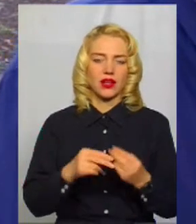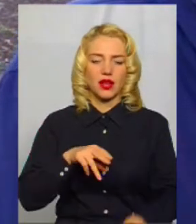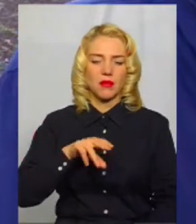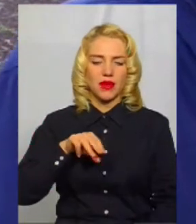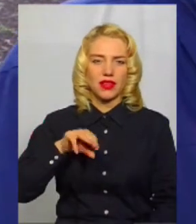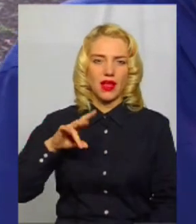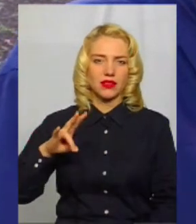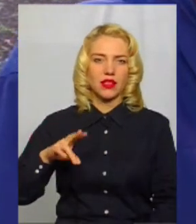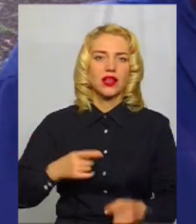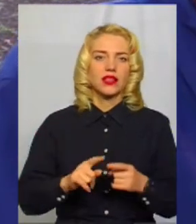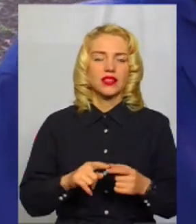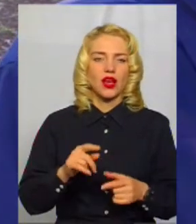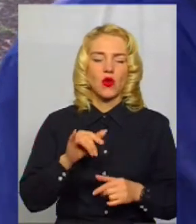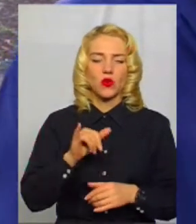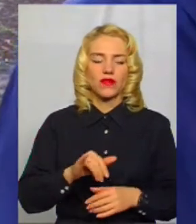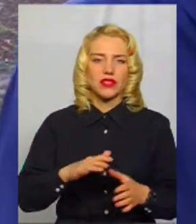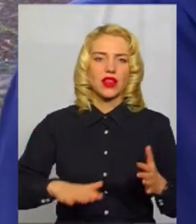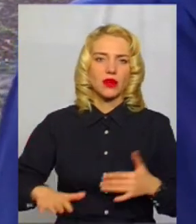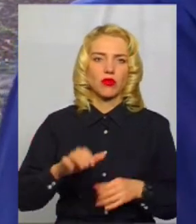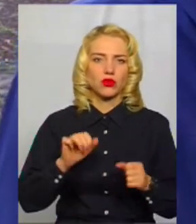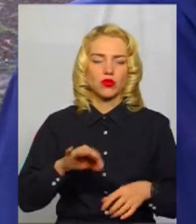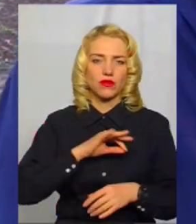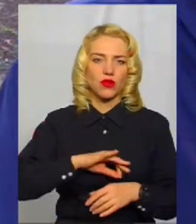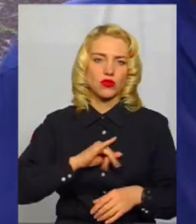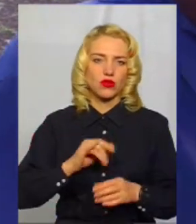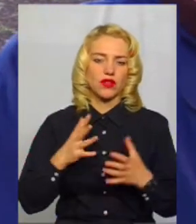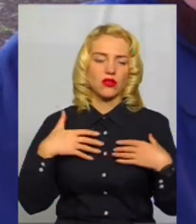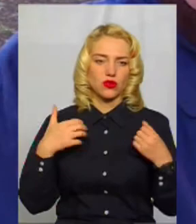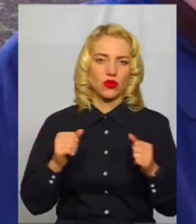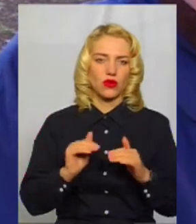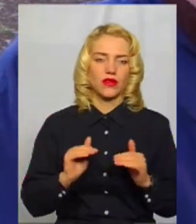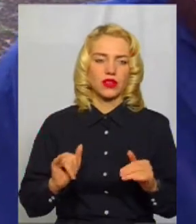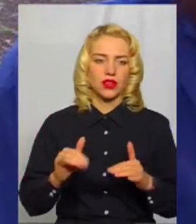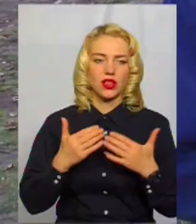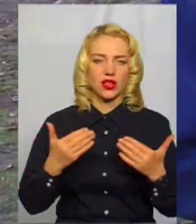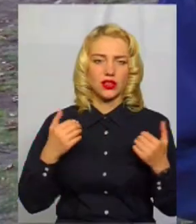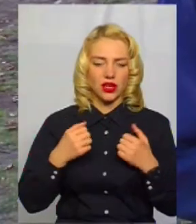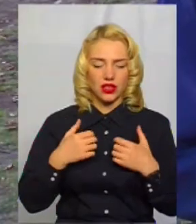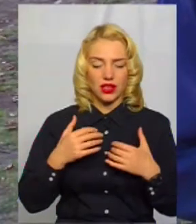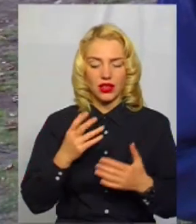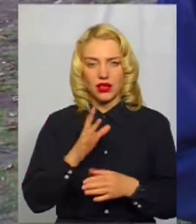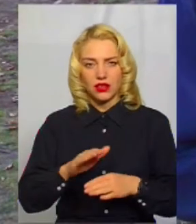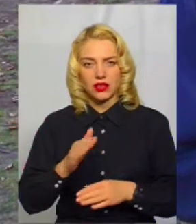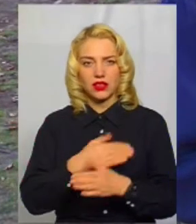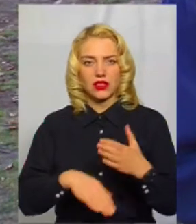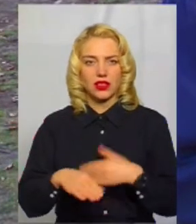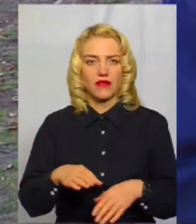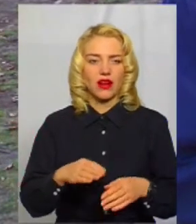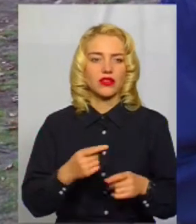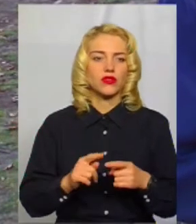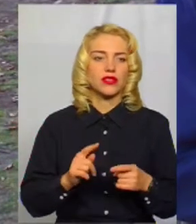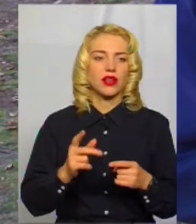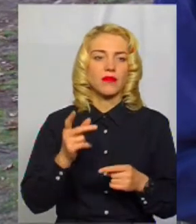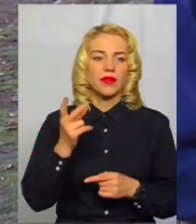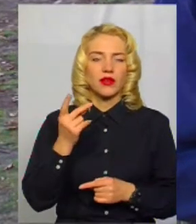ігрове поле зможуть використовувати як здорові діти, так і дітки з інвалідністю. Другий проєкт передбачає